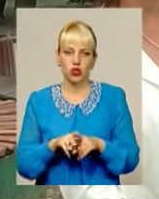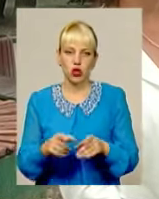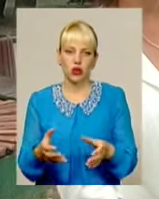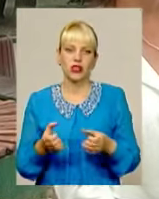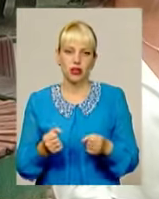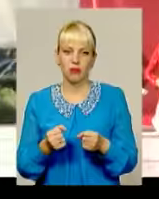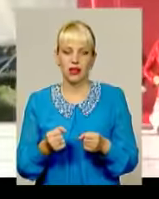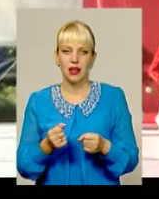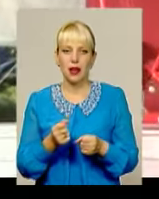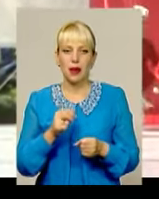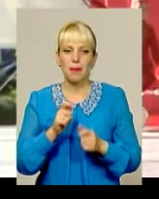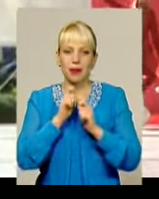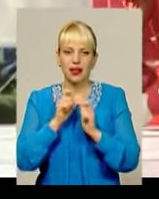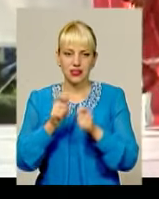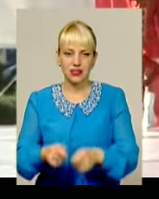пріз.